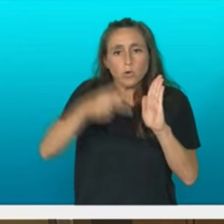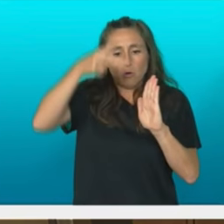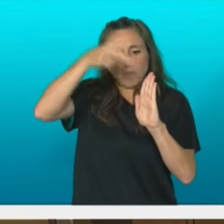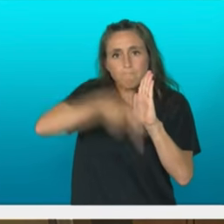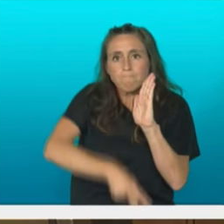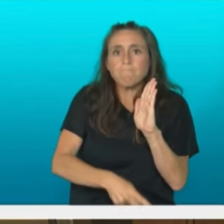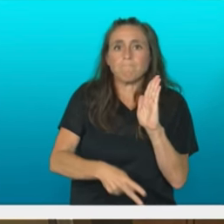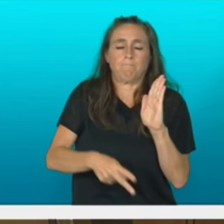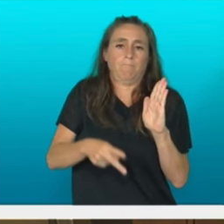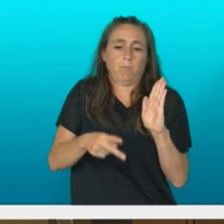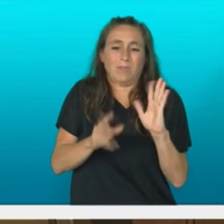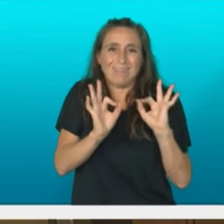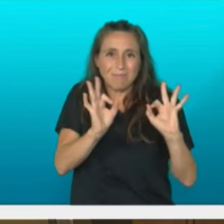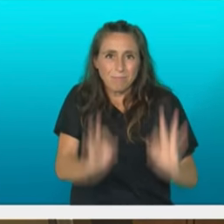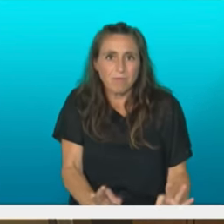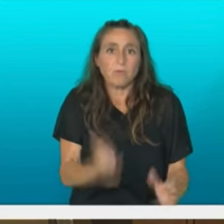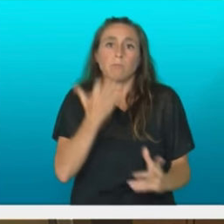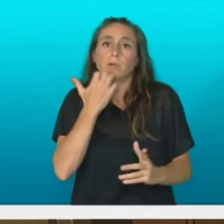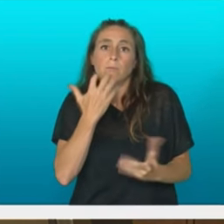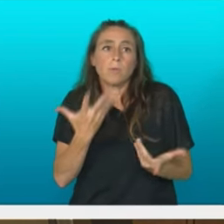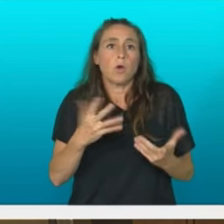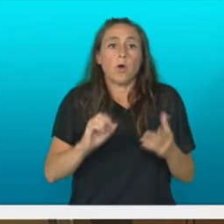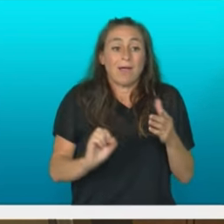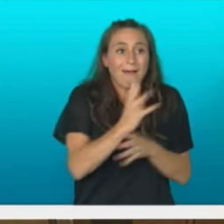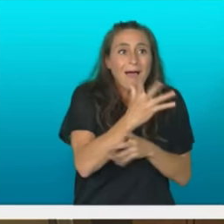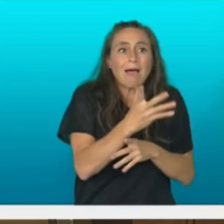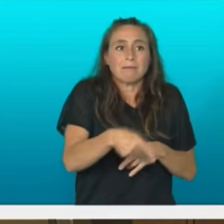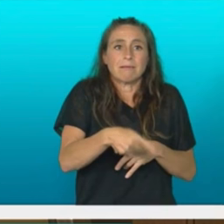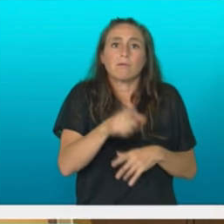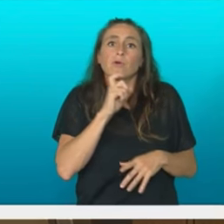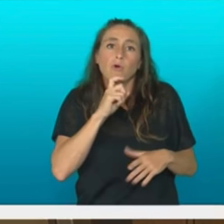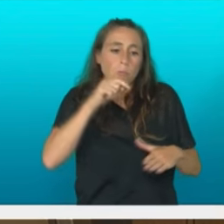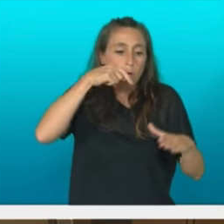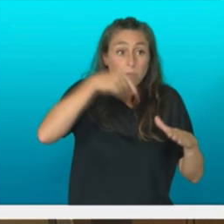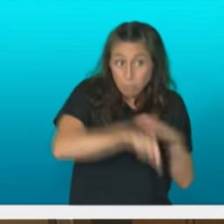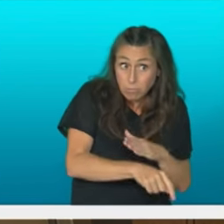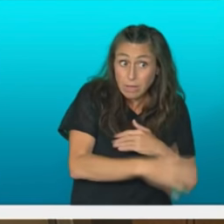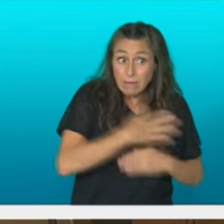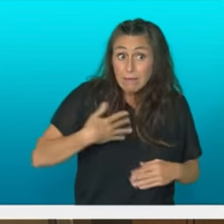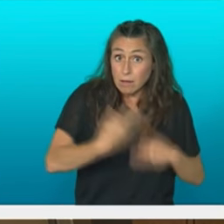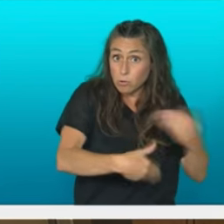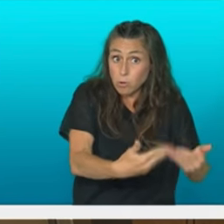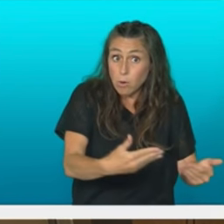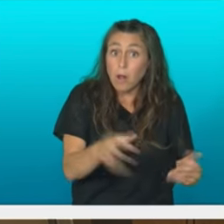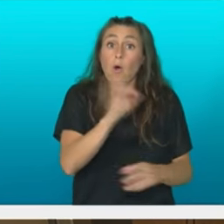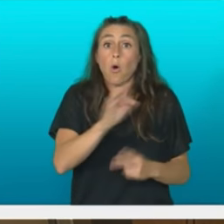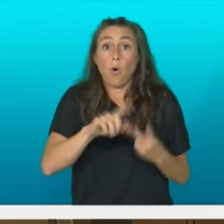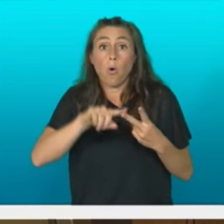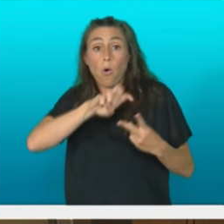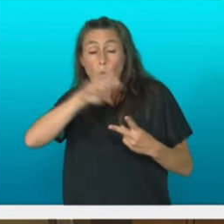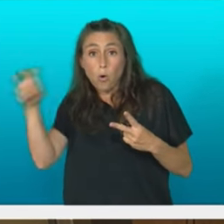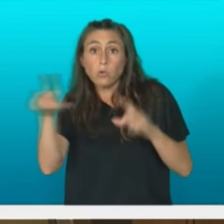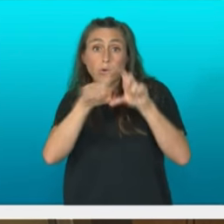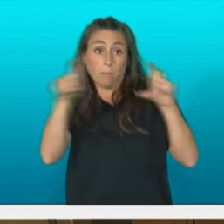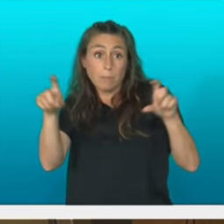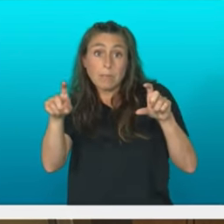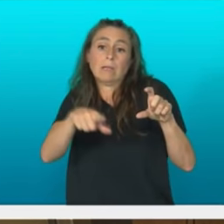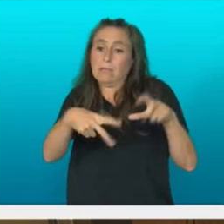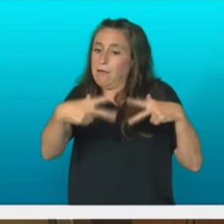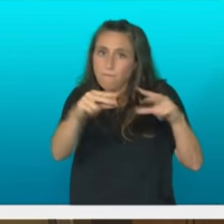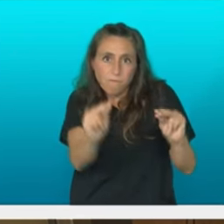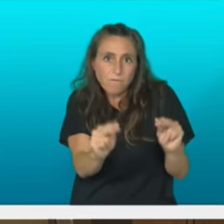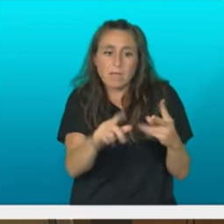gaz ustiak eta alboratu, hidrokarburos de Euskadi, behin baina gehiagotan emena ipatu den bezala, finik itatu, energiaren euskal